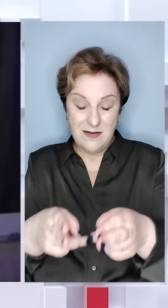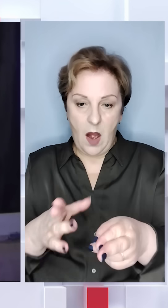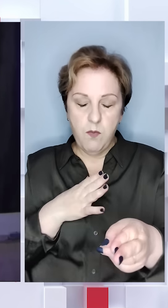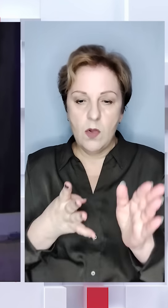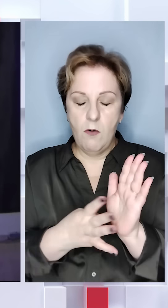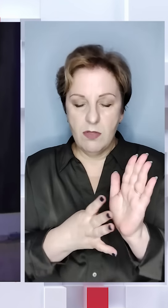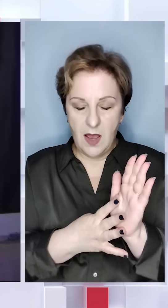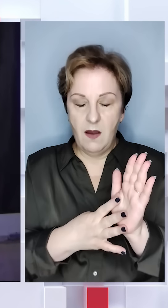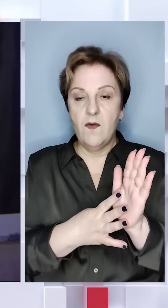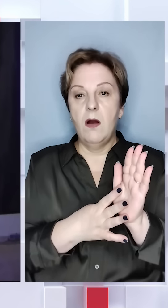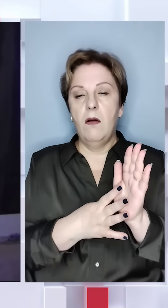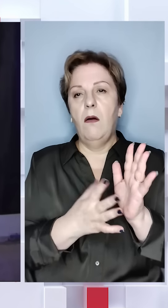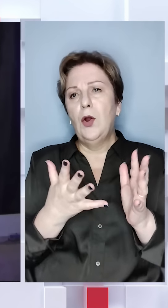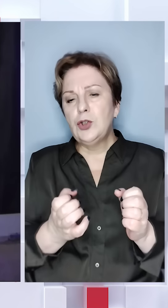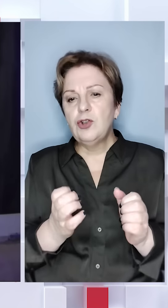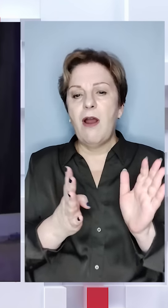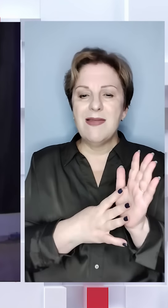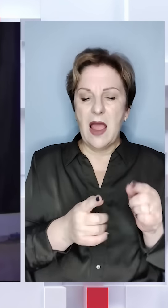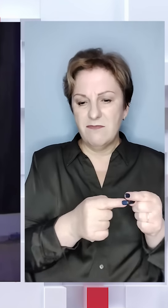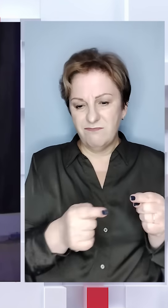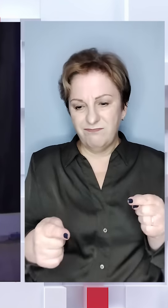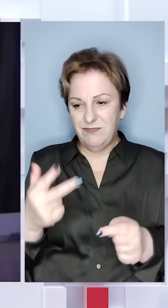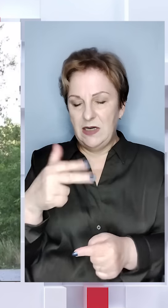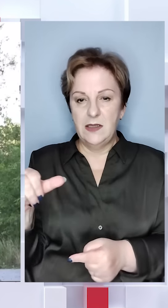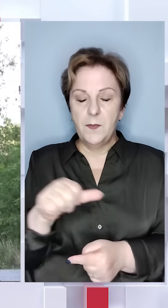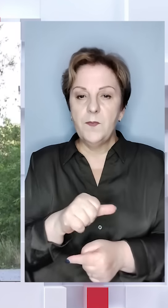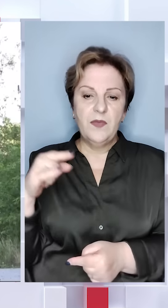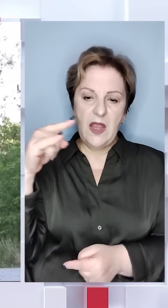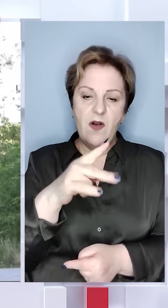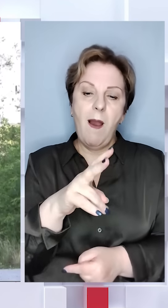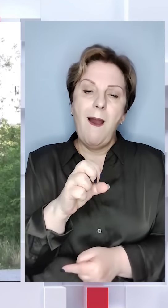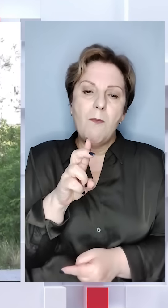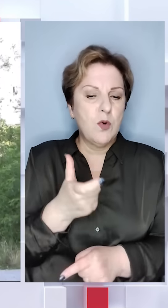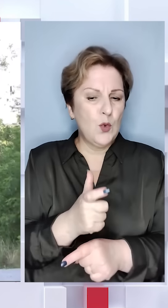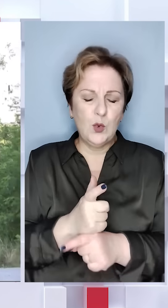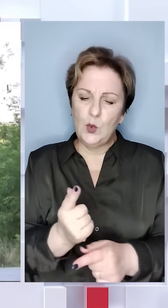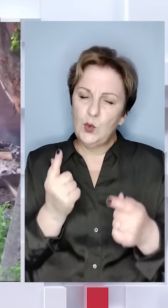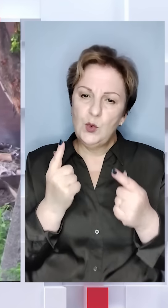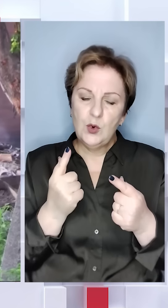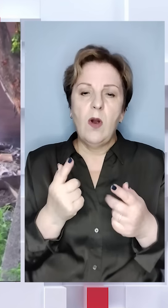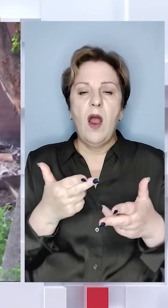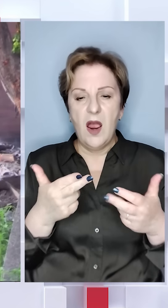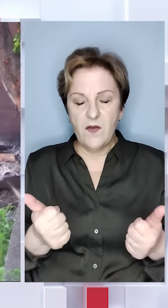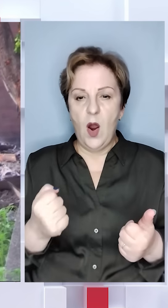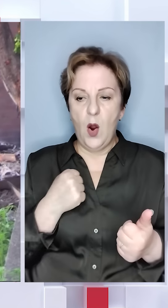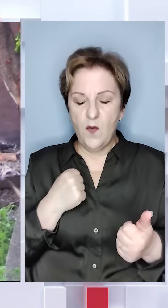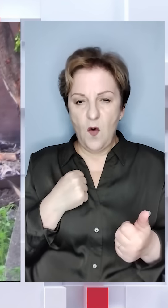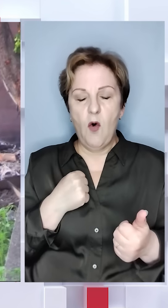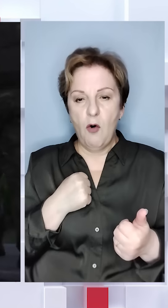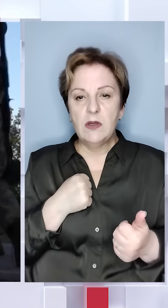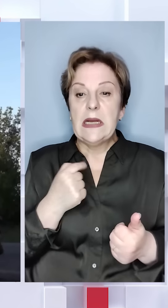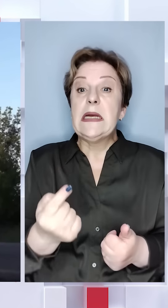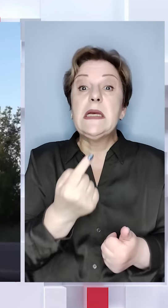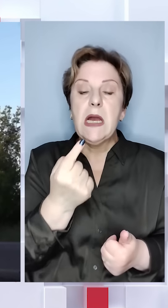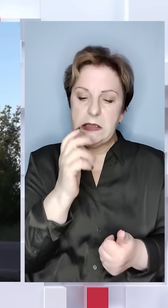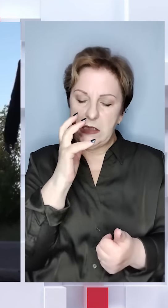було дев'ять. І там дев'ять було напротязі півгодини. Авіаційні каби – це дуже суттєво, визнають воїни Хартії. Та насправді